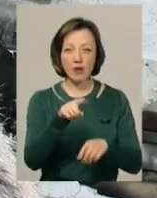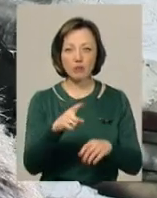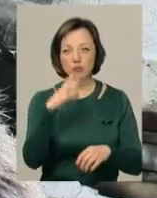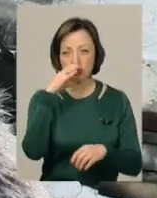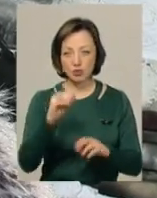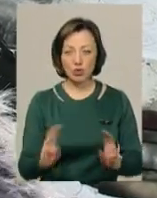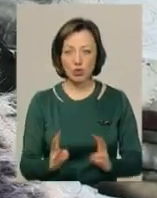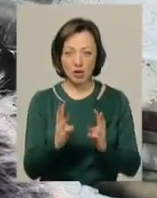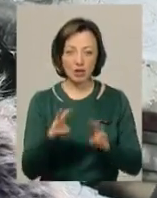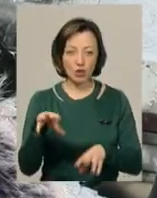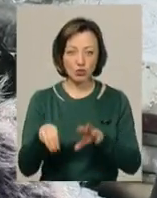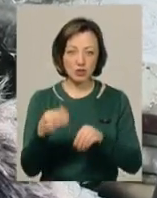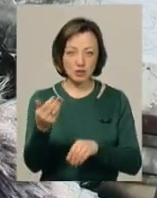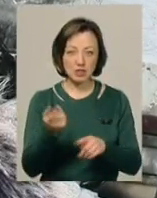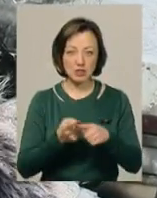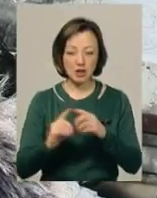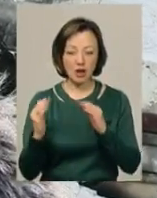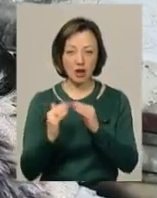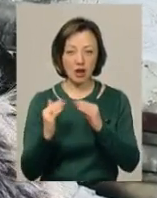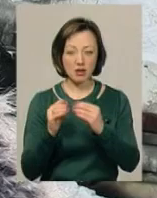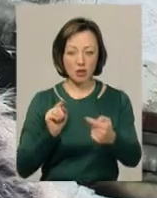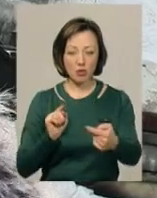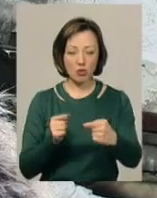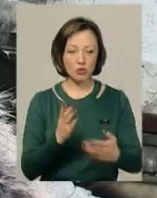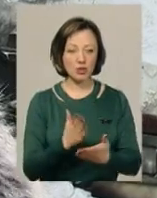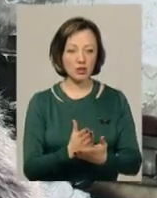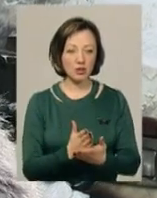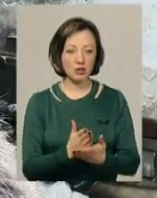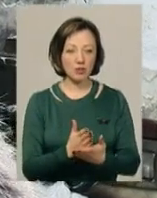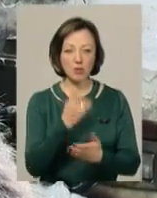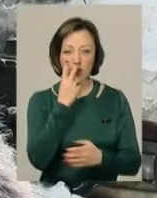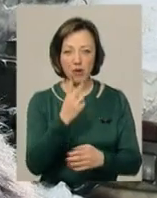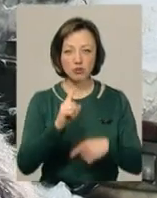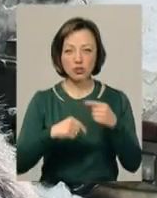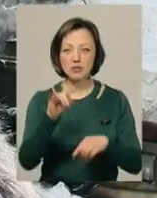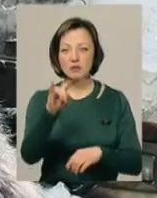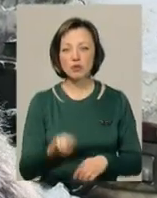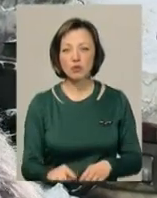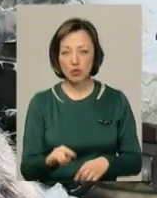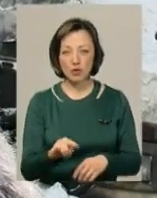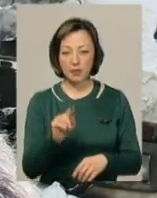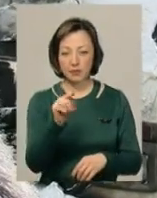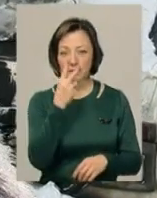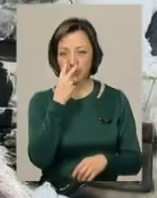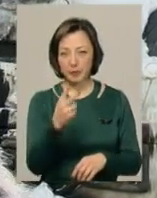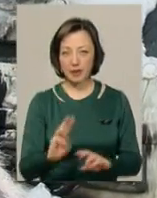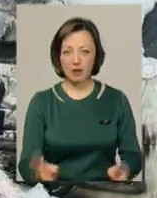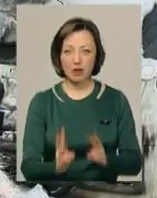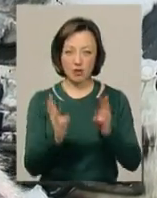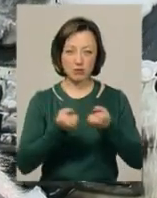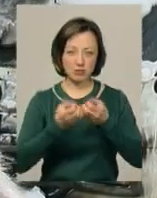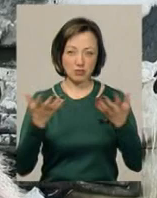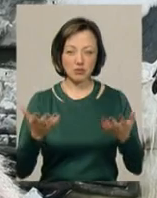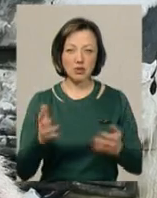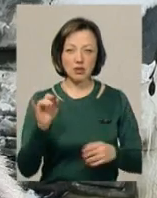що бусте вигорить. А сусіди ці, оця хата, напроти вони є. Вони побачили, через вікно в них буквально спальня виходить сюди, що зарево